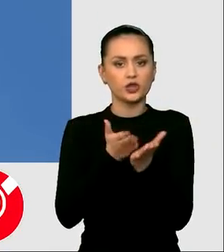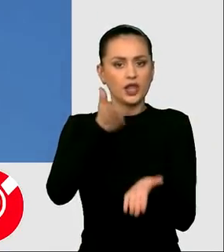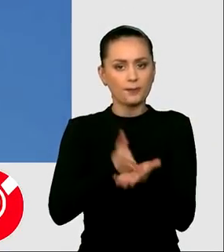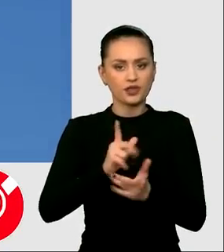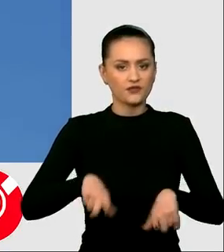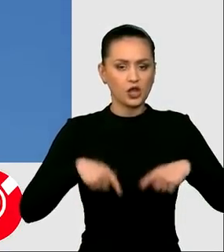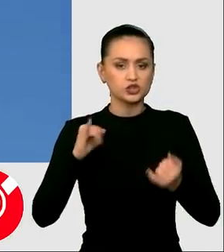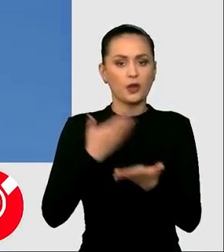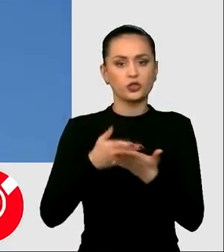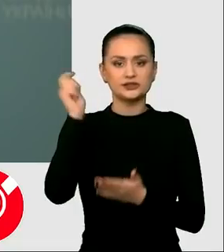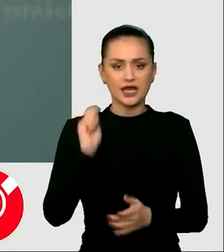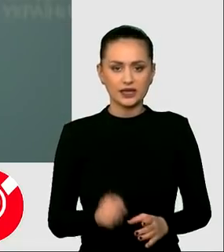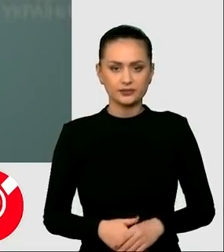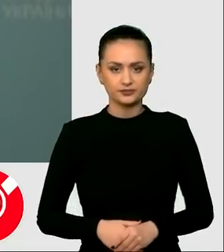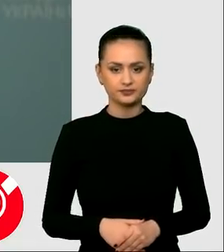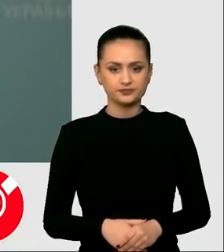pentru țară.